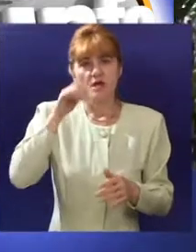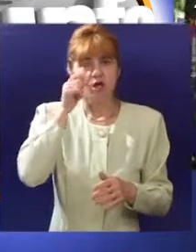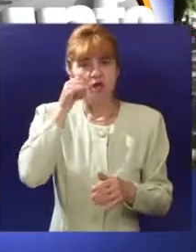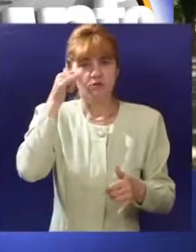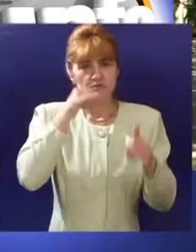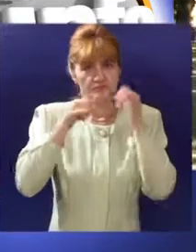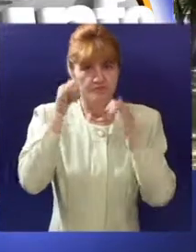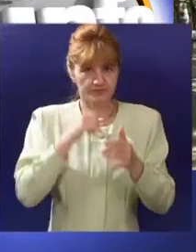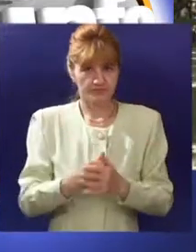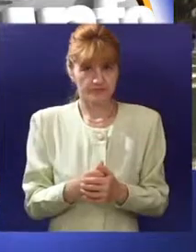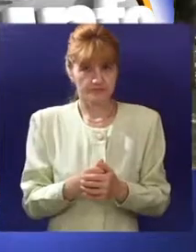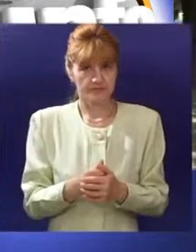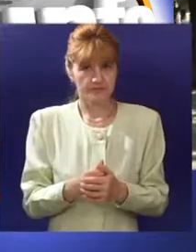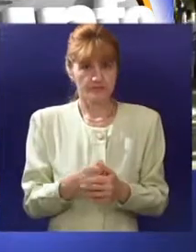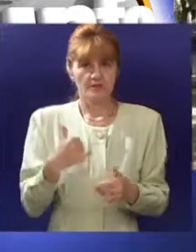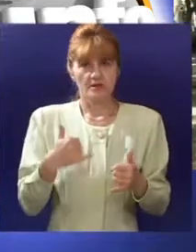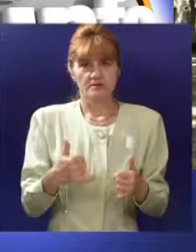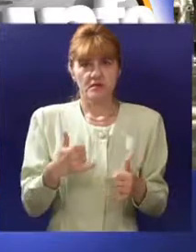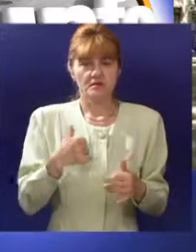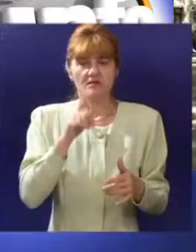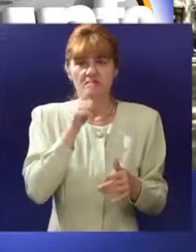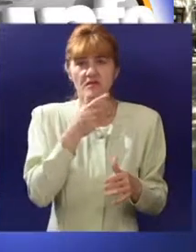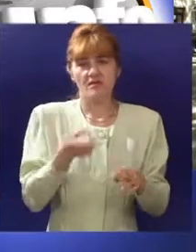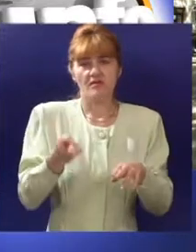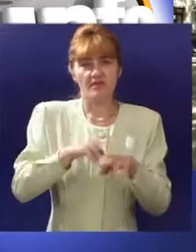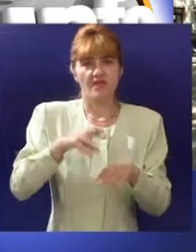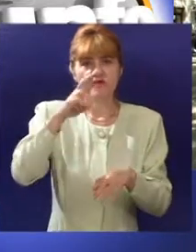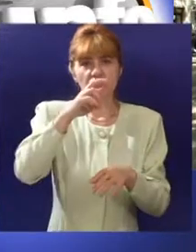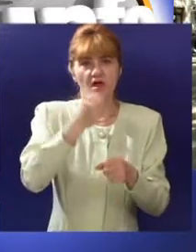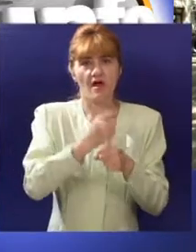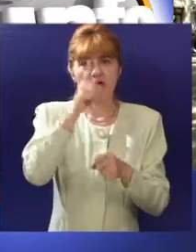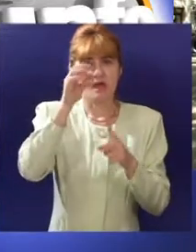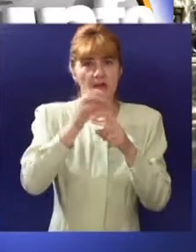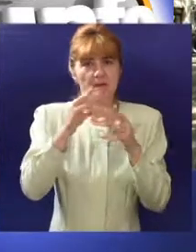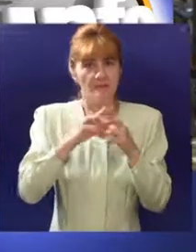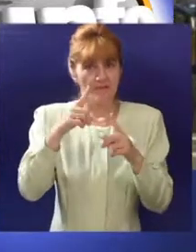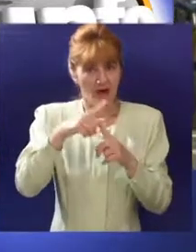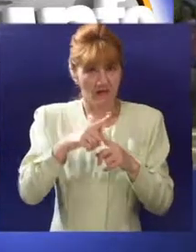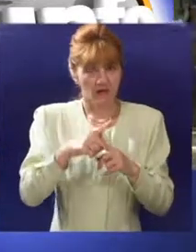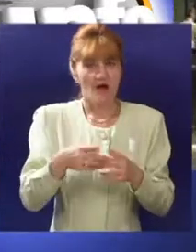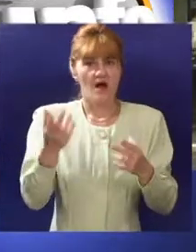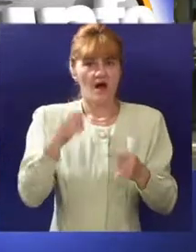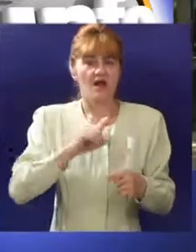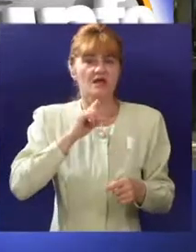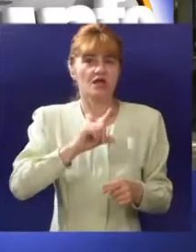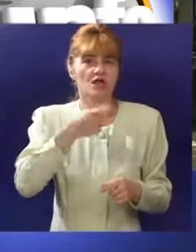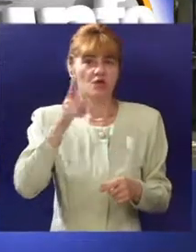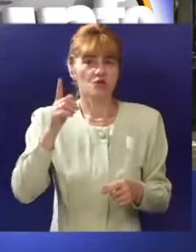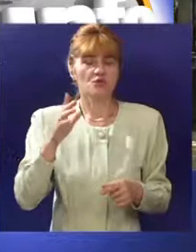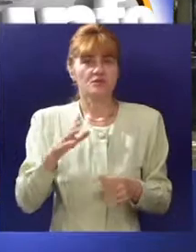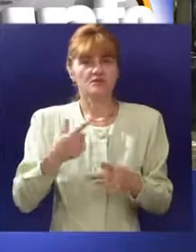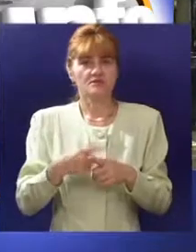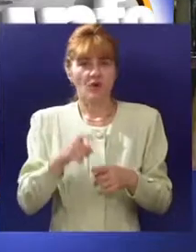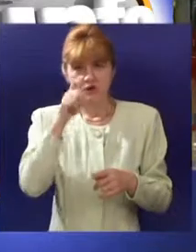nešto manje u odnosu na prošlu godinu. Prema istim analizama, najjeftinije je Egipat, ali tu destinaciju skoro da niko i ne traži, kao i druge